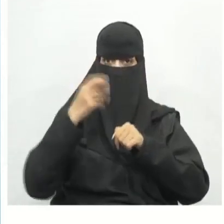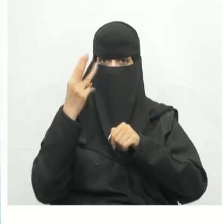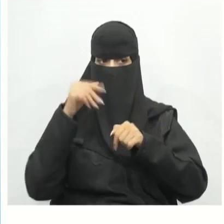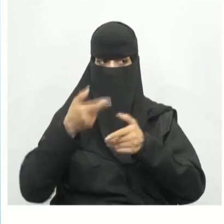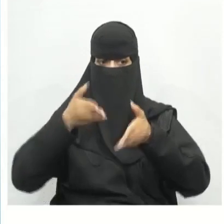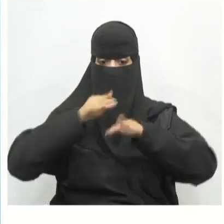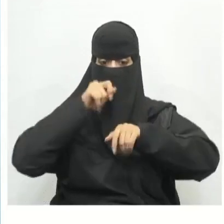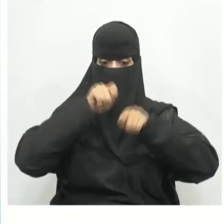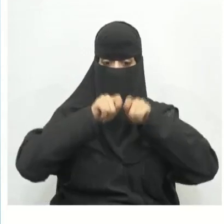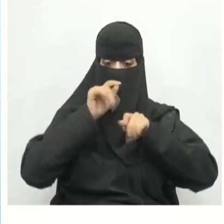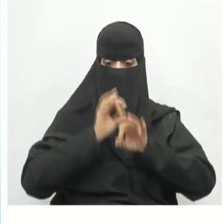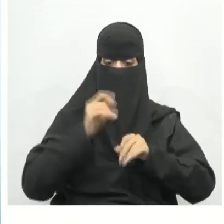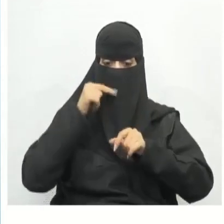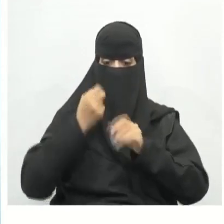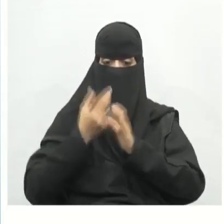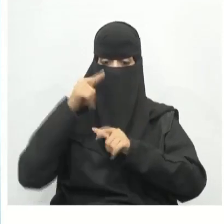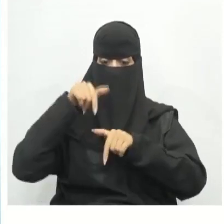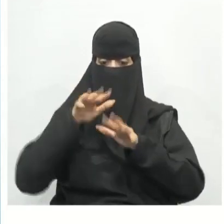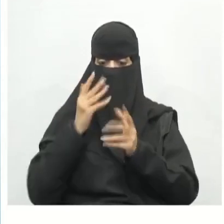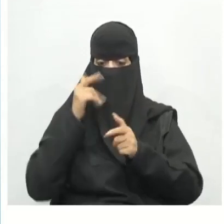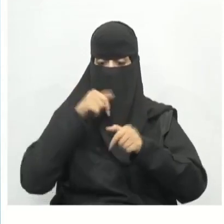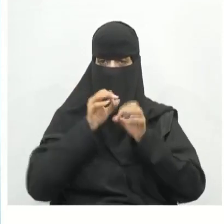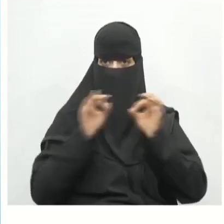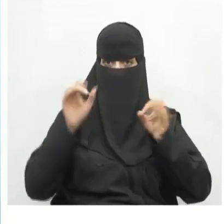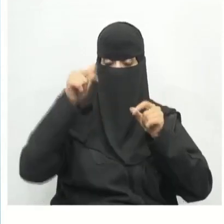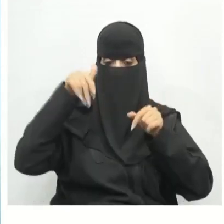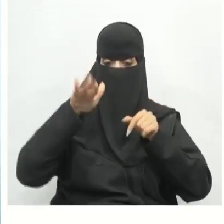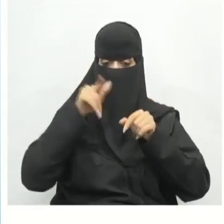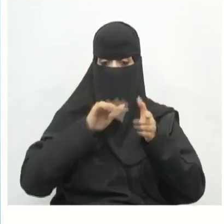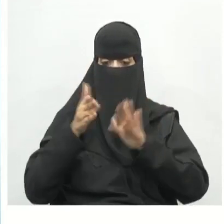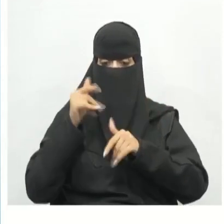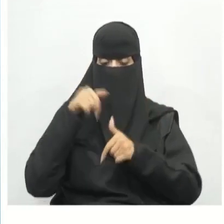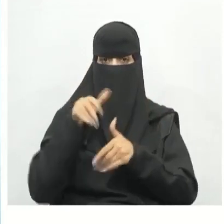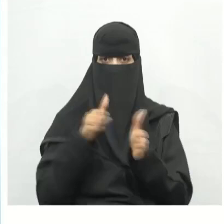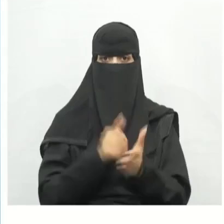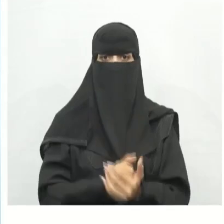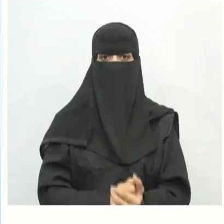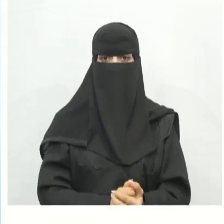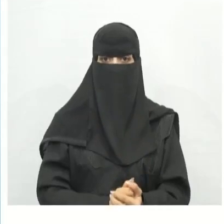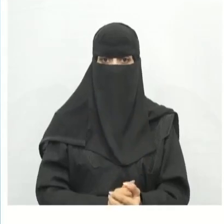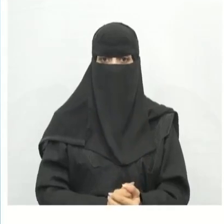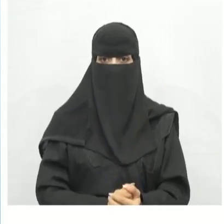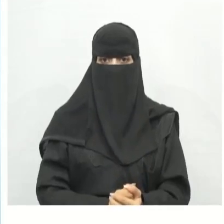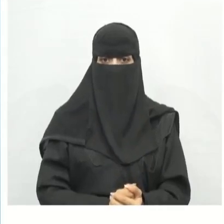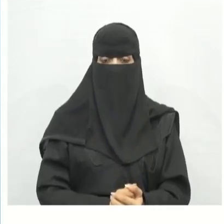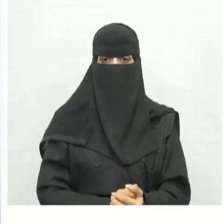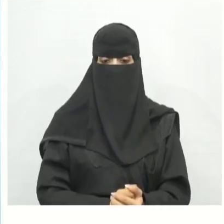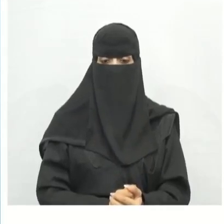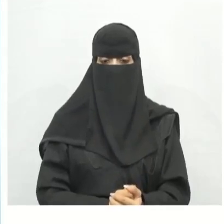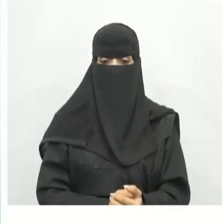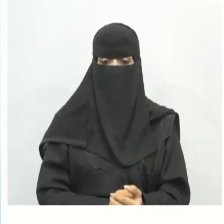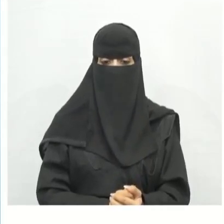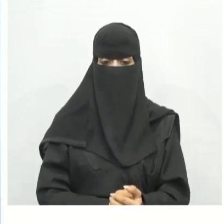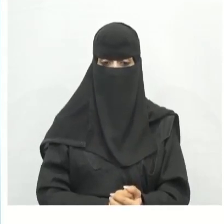تعقيدا يستنتج كيفية حساب المساخة المركزية بين ترسين من الأدوات التي